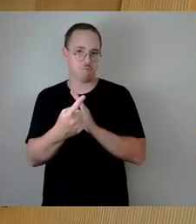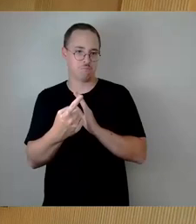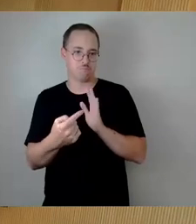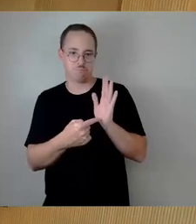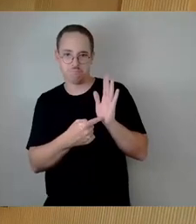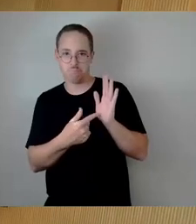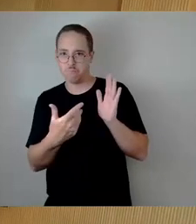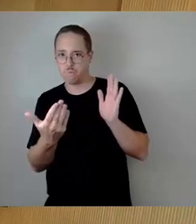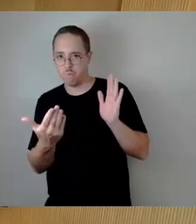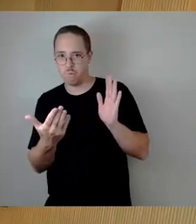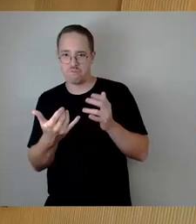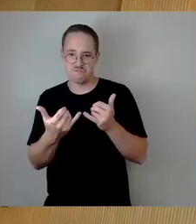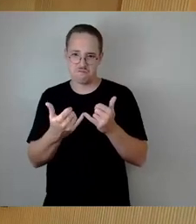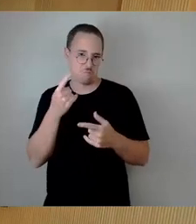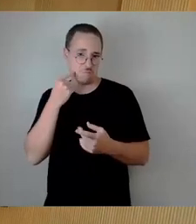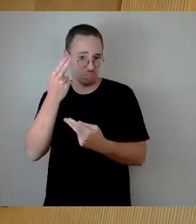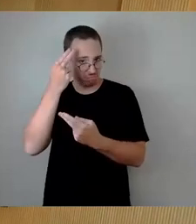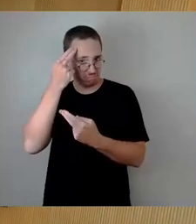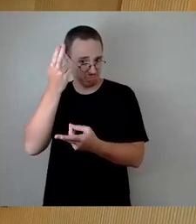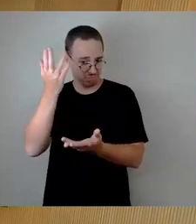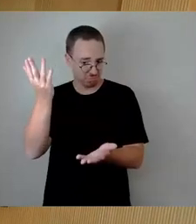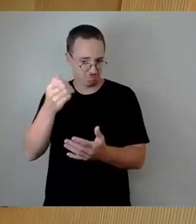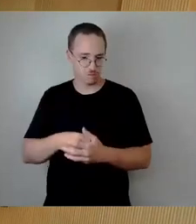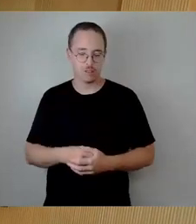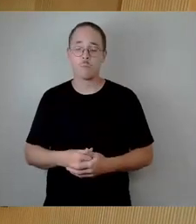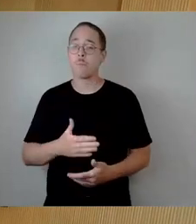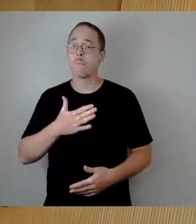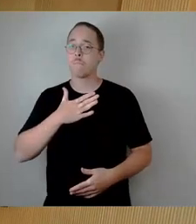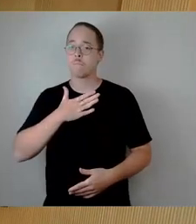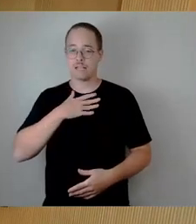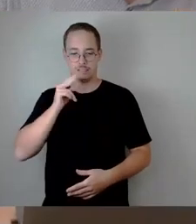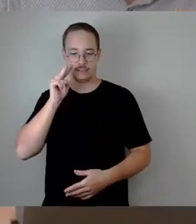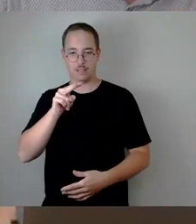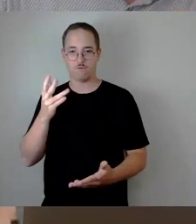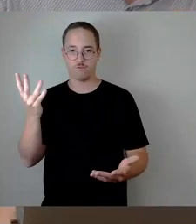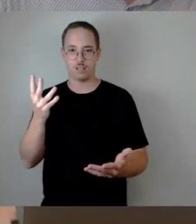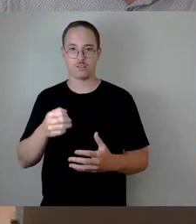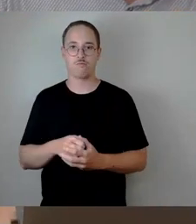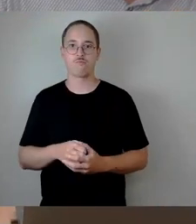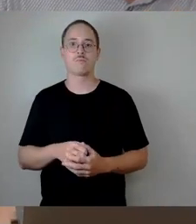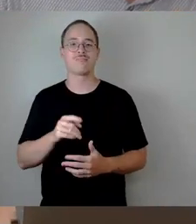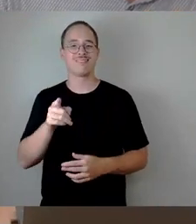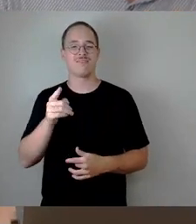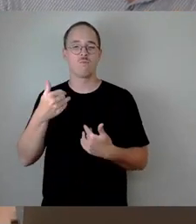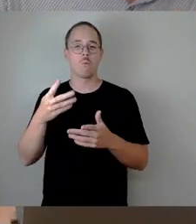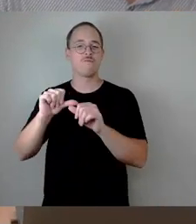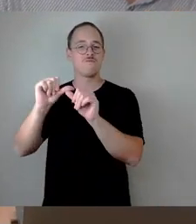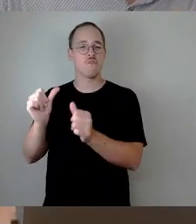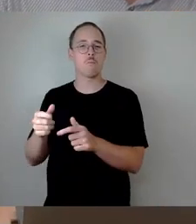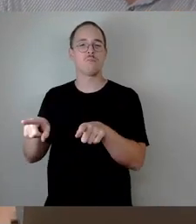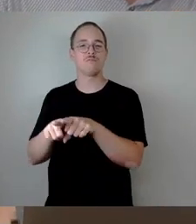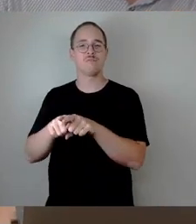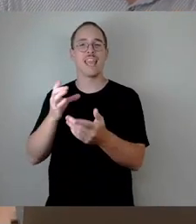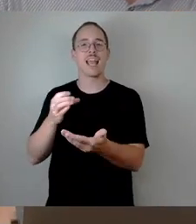so interpretieren und so würde ich es dann auch abstimmen lassen, dass ich jedes als eine Form von Ersetzungsantrag werte